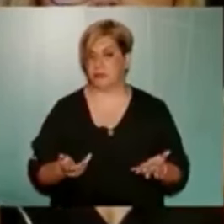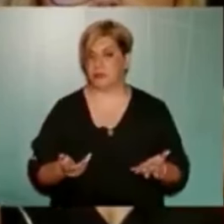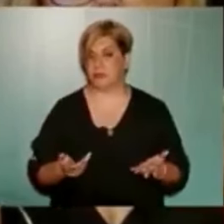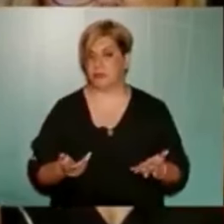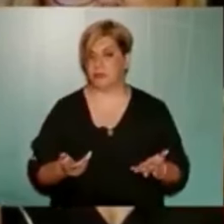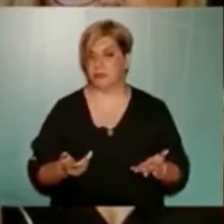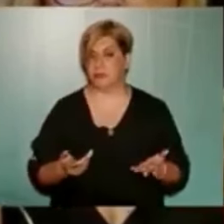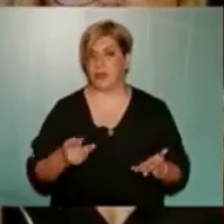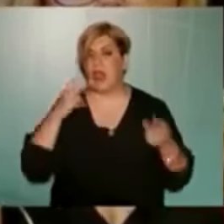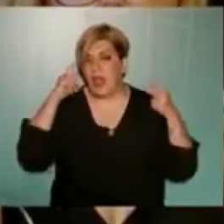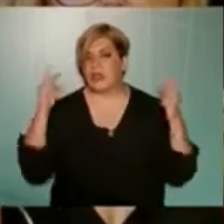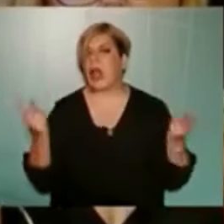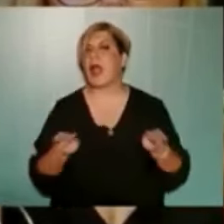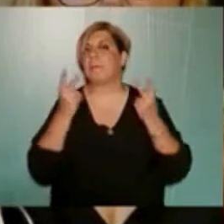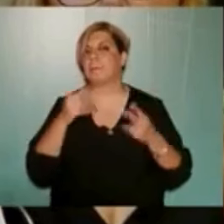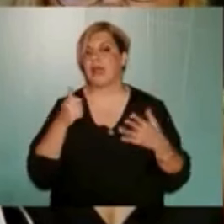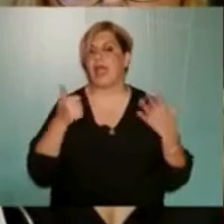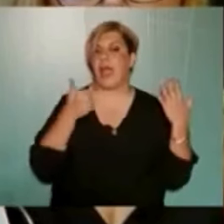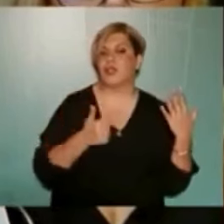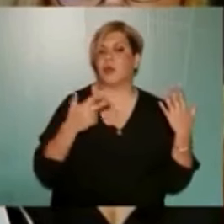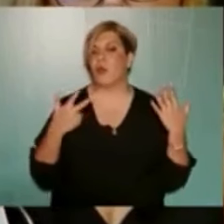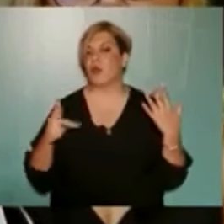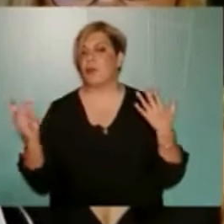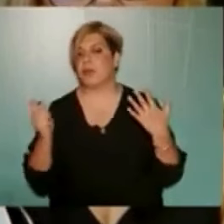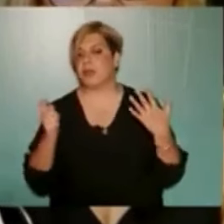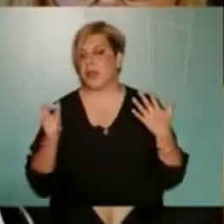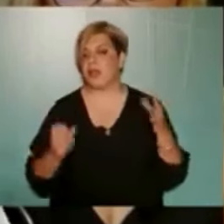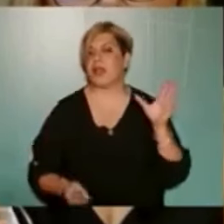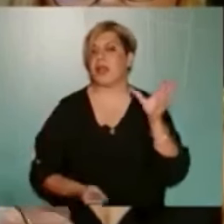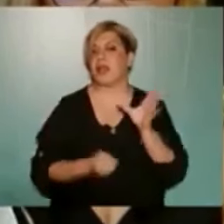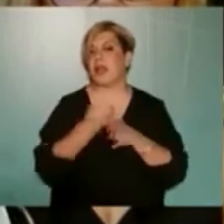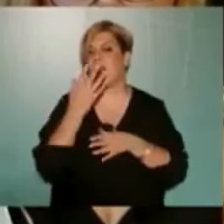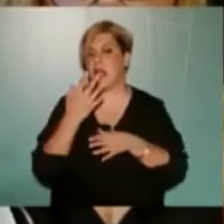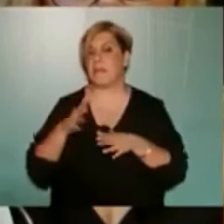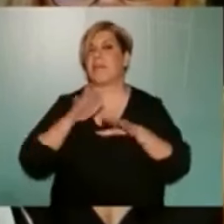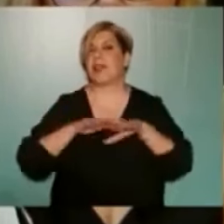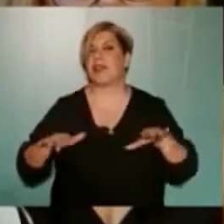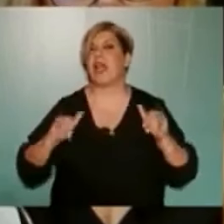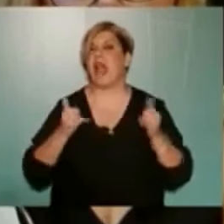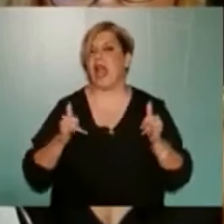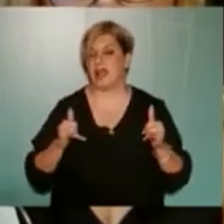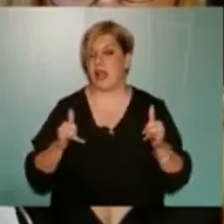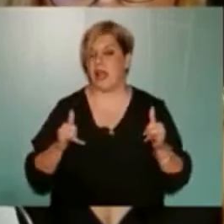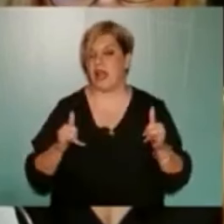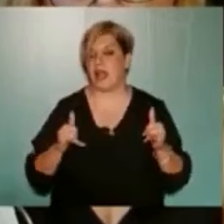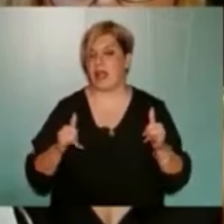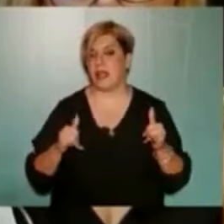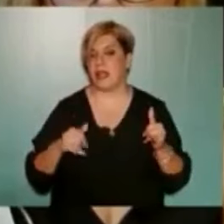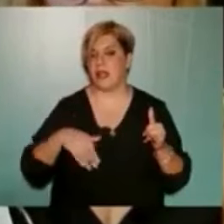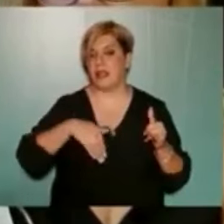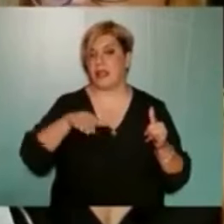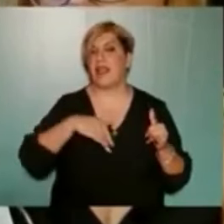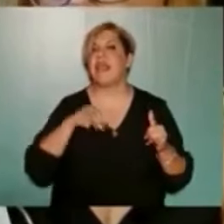Κάτι αόριστο που μας δόθηκε ότι σε έξι με οχτώ μήνες θα γίνει νέα παιδική χαρά στο ρέμα της